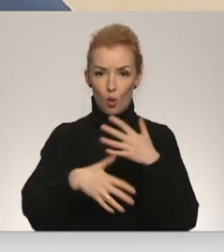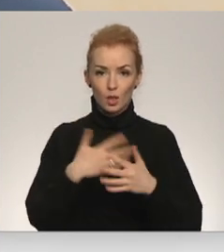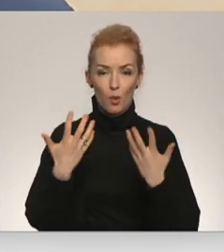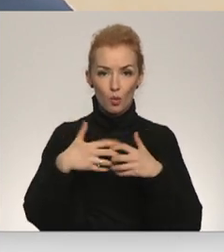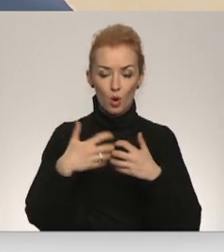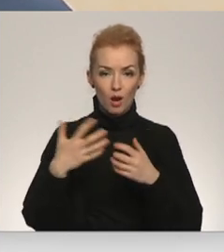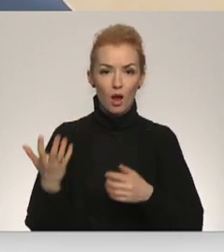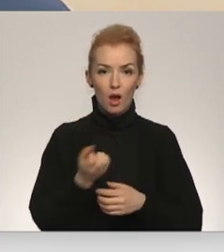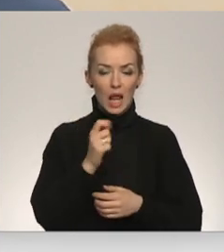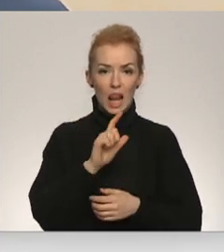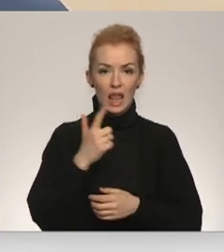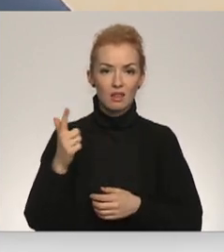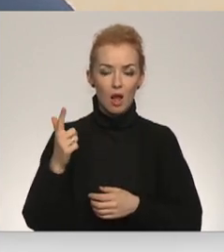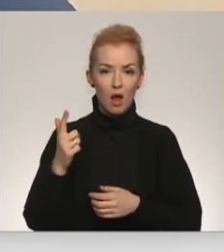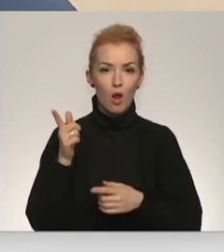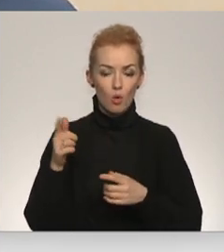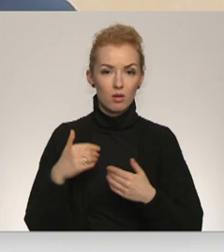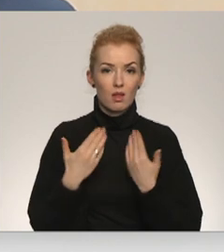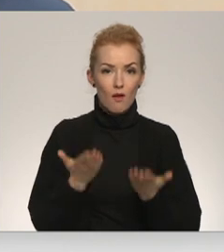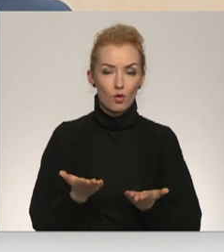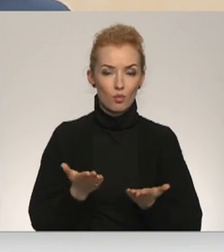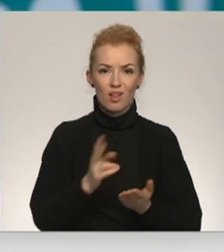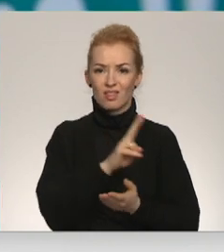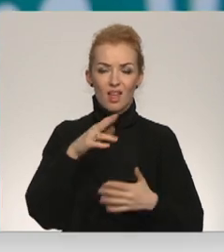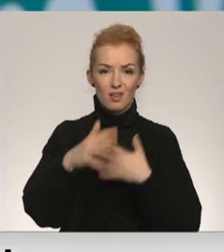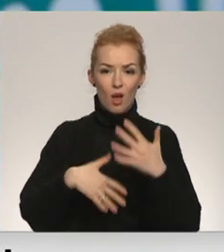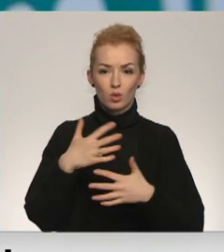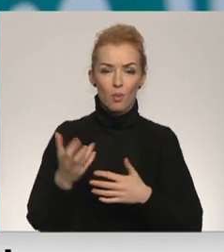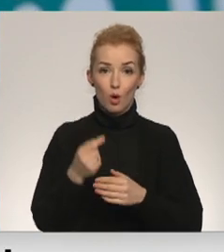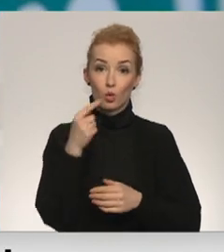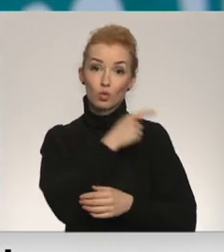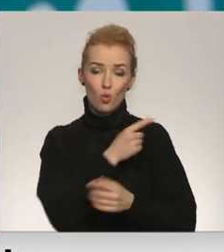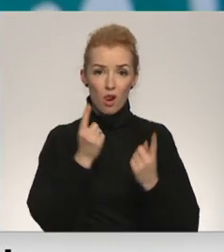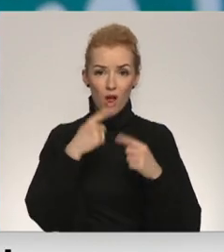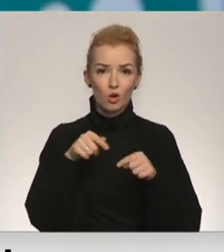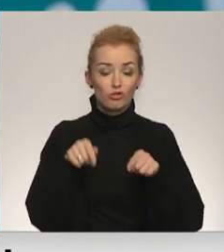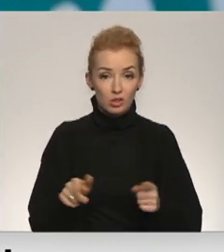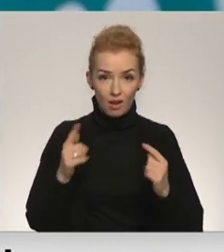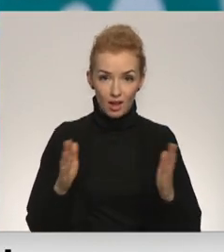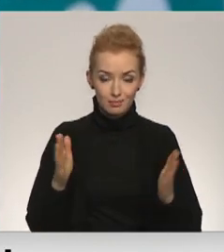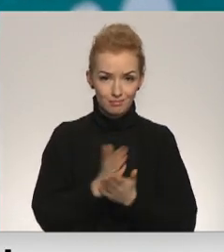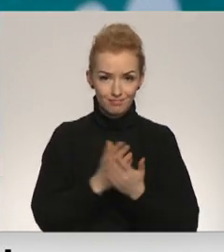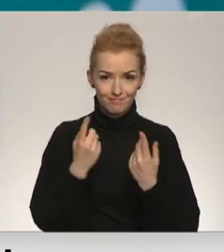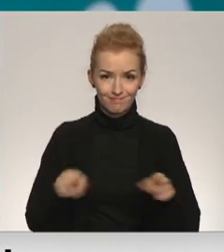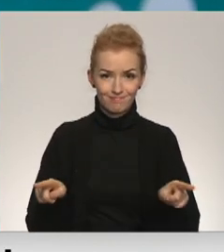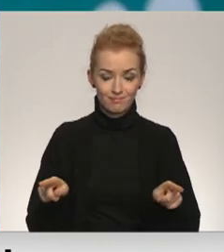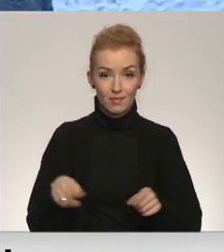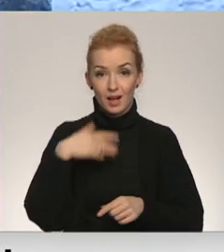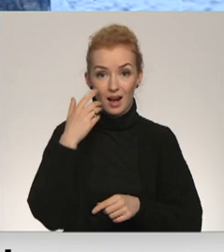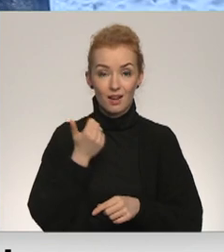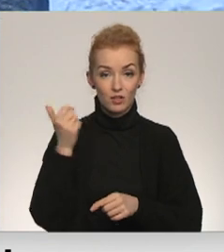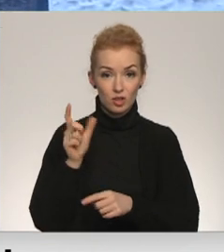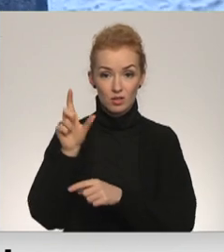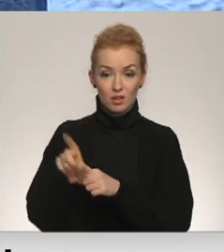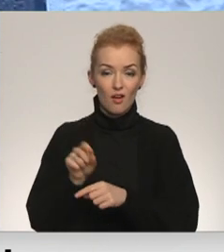literāro devumu, nejaucam ar to laiku, un šis ir pavisam cits laiks. Un tā, kad viņam aizrāda, ka